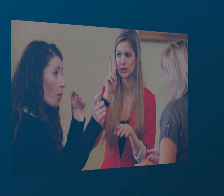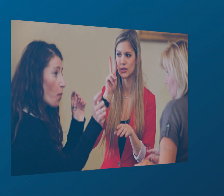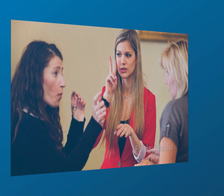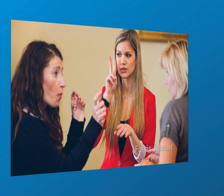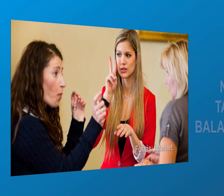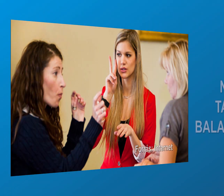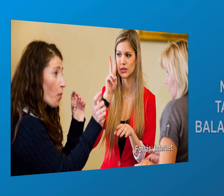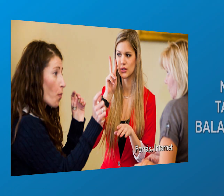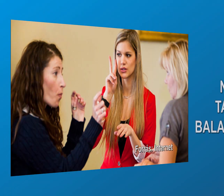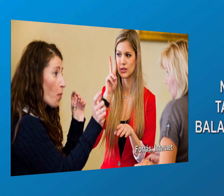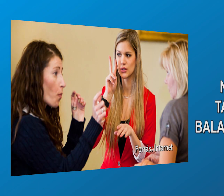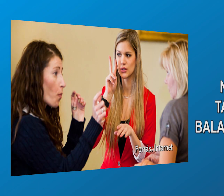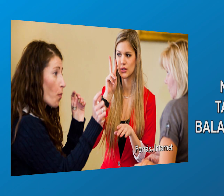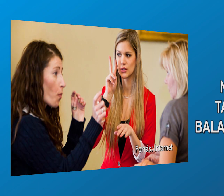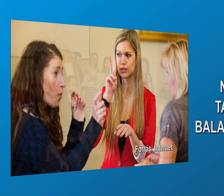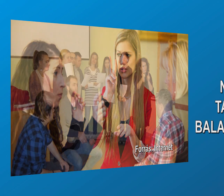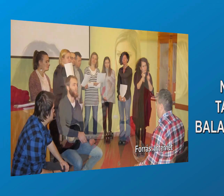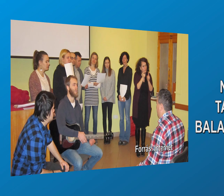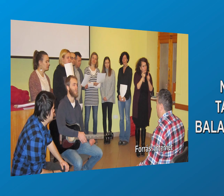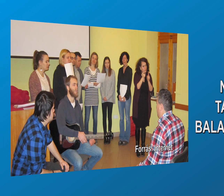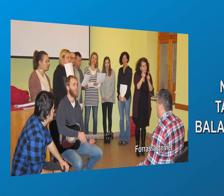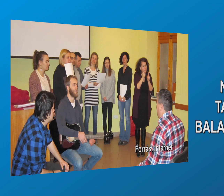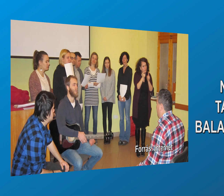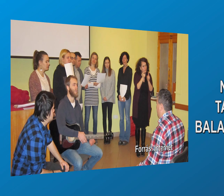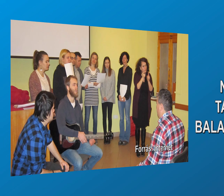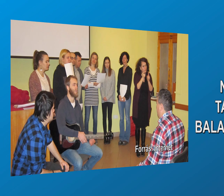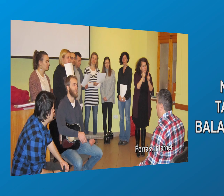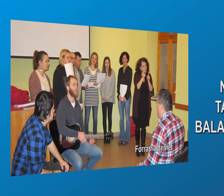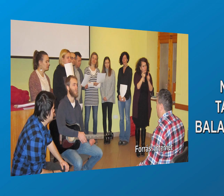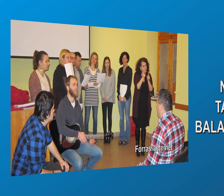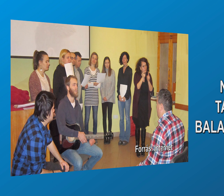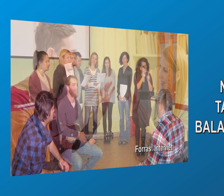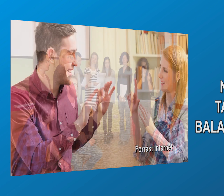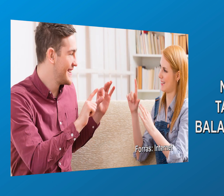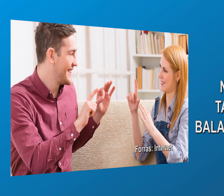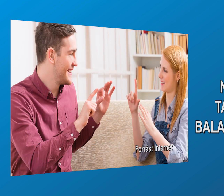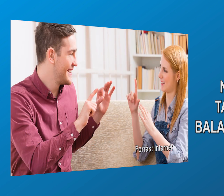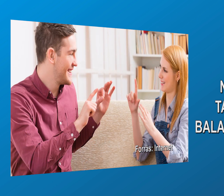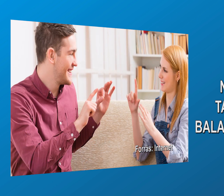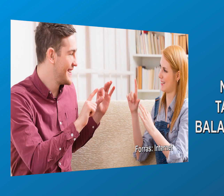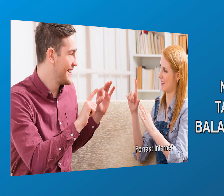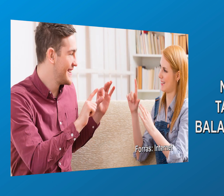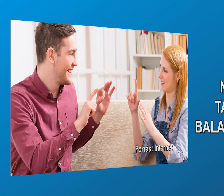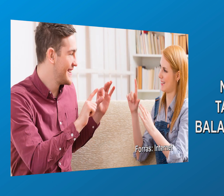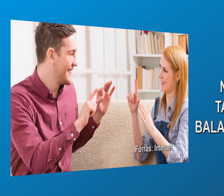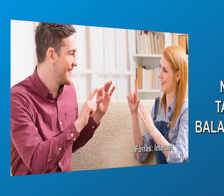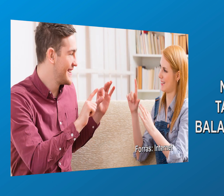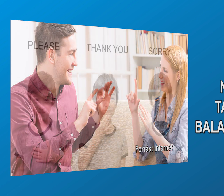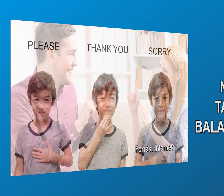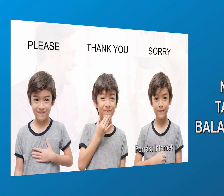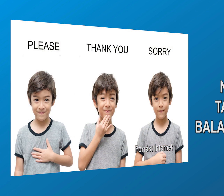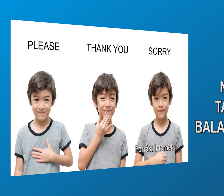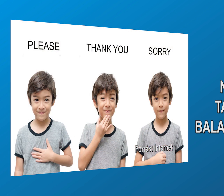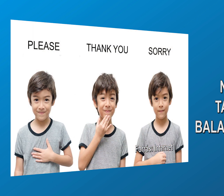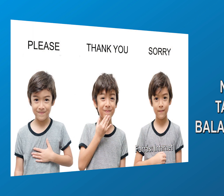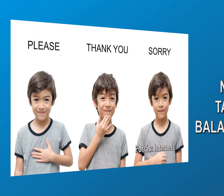A világon hozzávetőlegesen 250 millió embert érint a hallássérülések valamilyen formája. Közülük mintegy